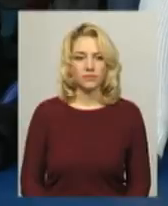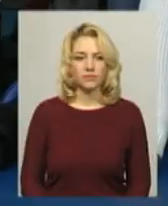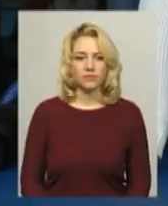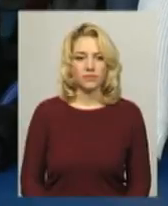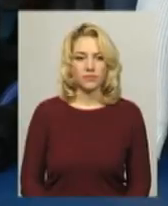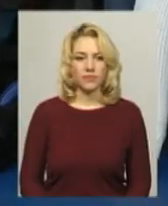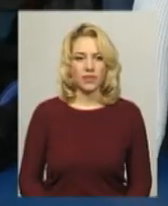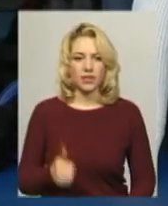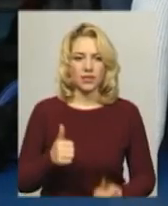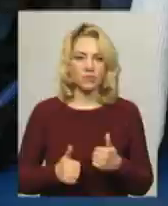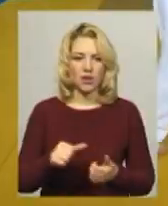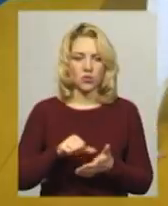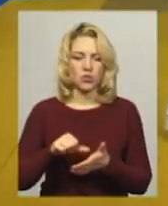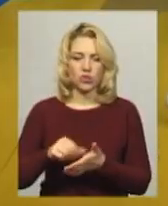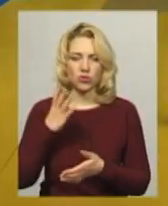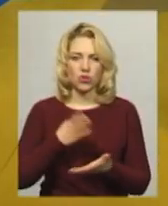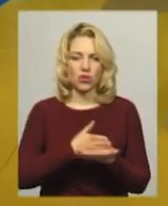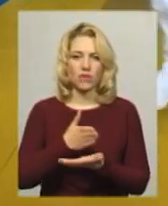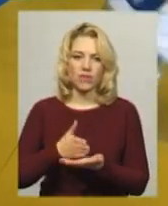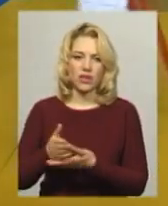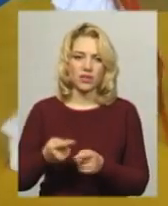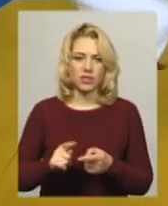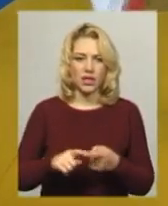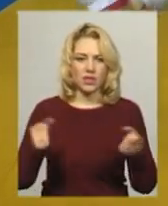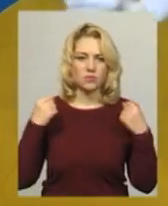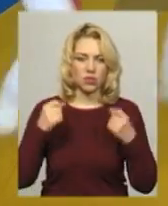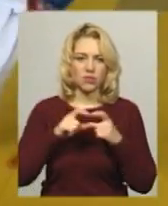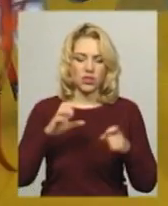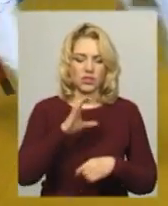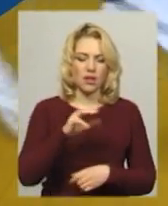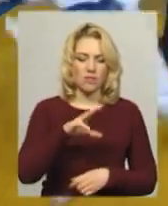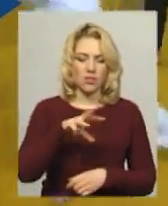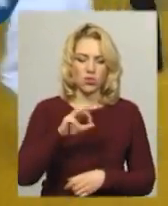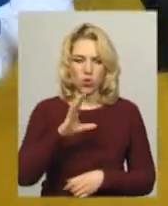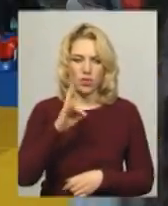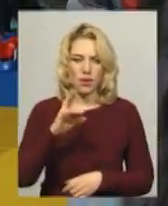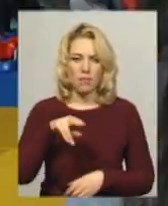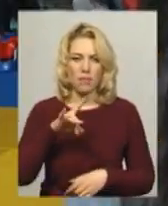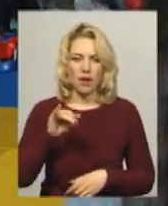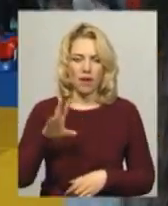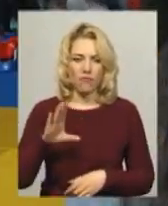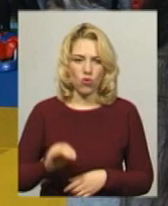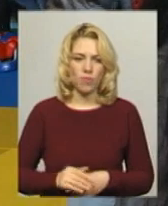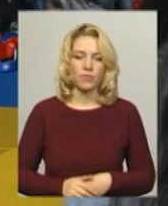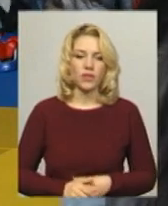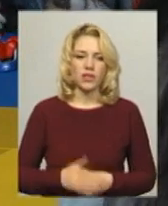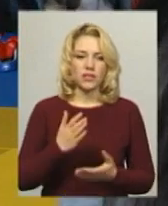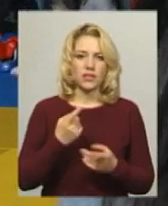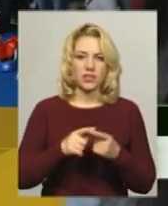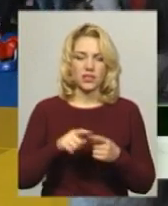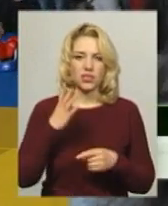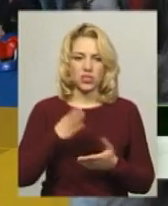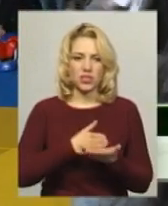Змагалися учасники у чотирох версіях. Гаржа-тренер спортивної школи «Самсон право» Вероніка Білуус. Це є чотири версії.